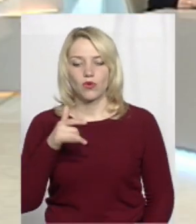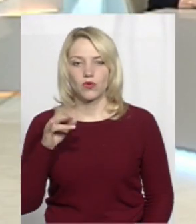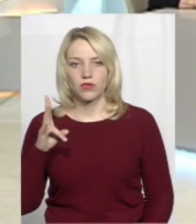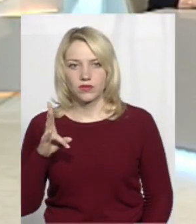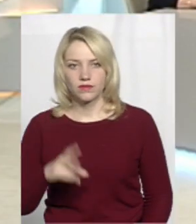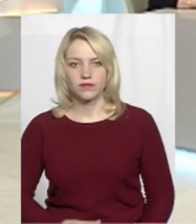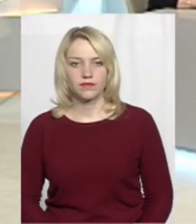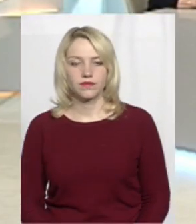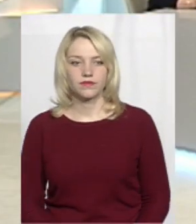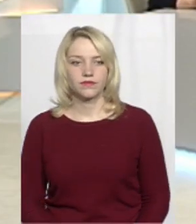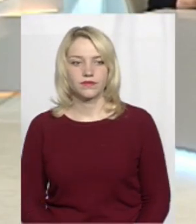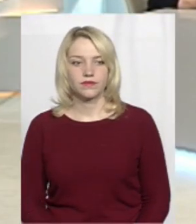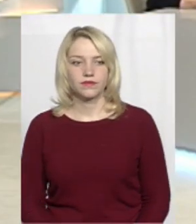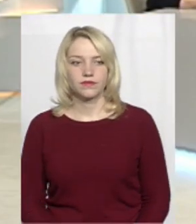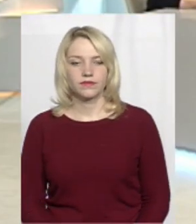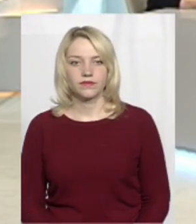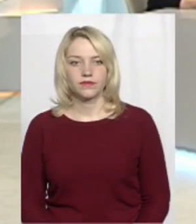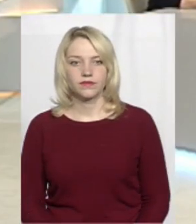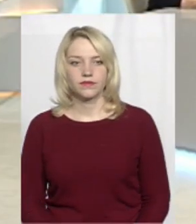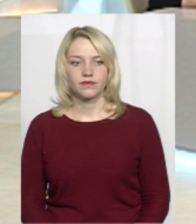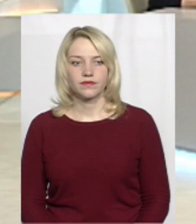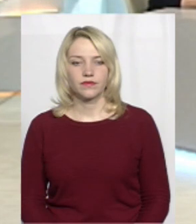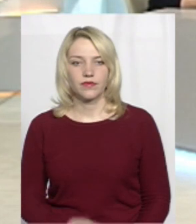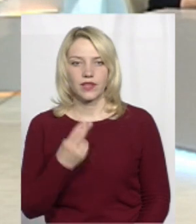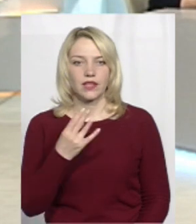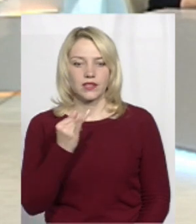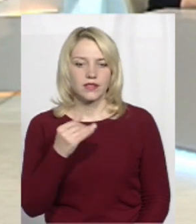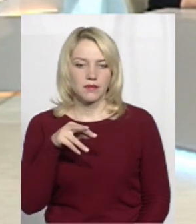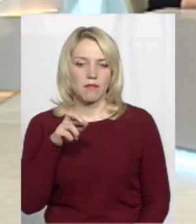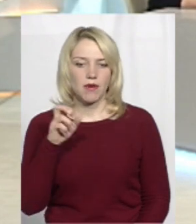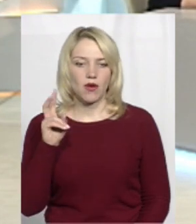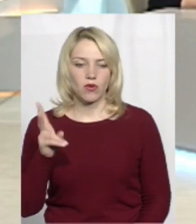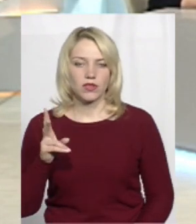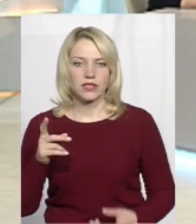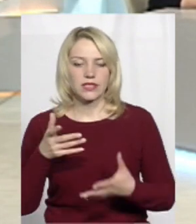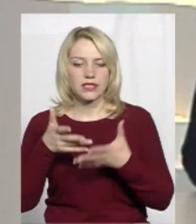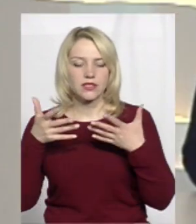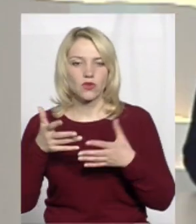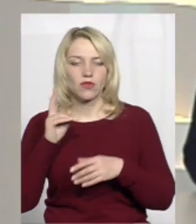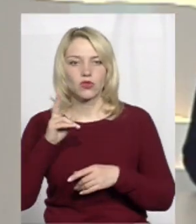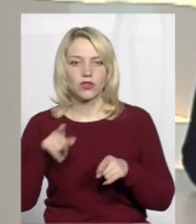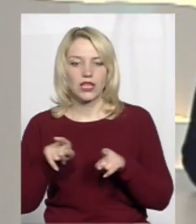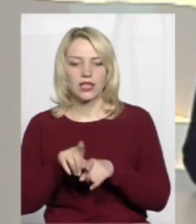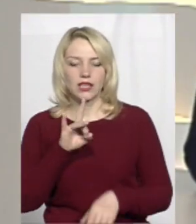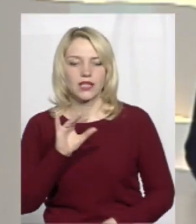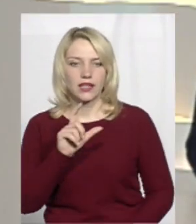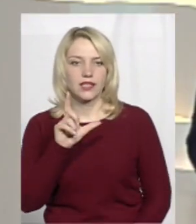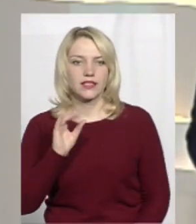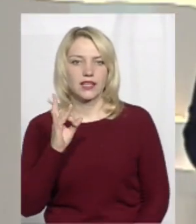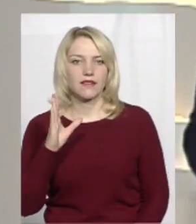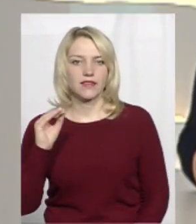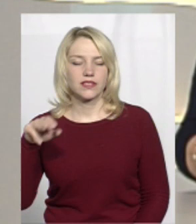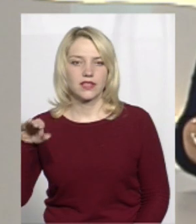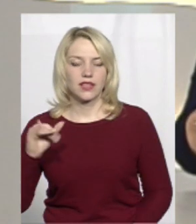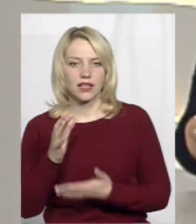та Михайлом Цимбаляком, з'ясовували, хто такі резервісти, що